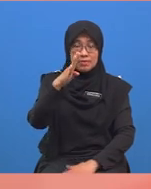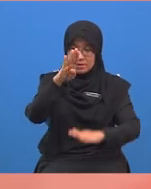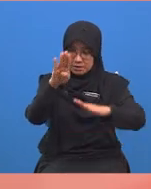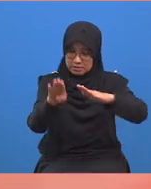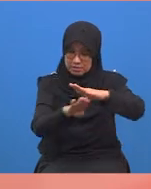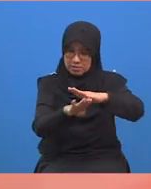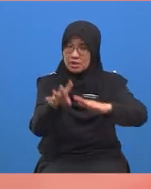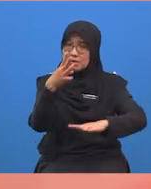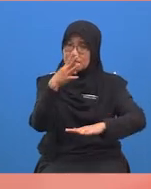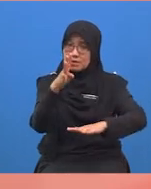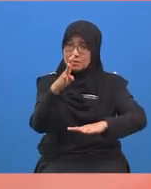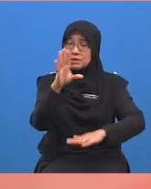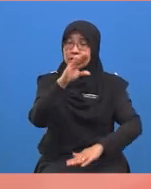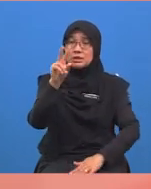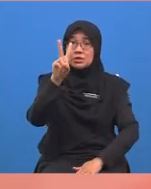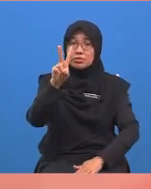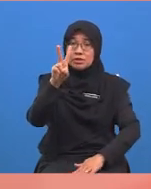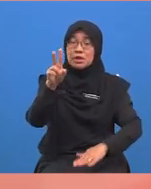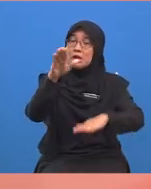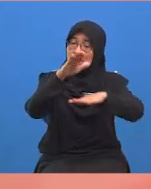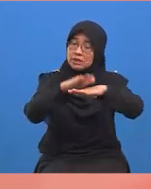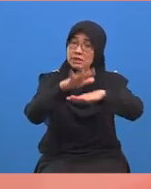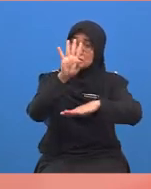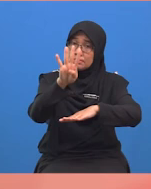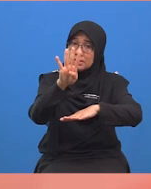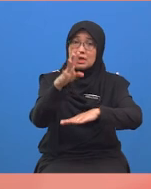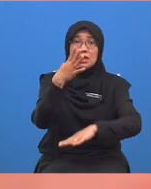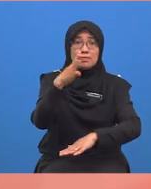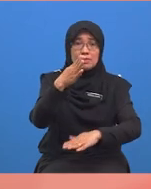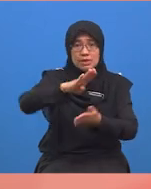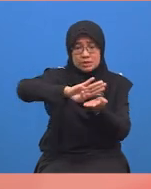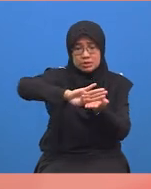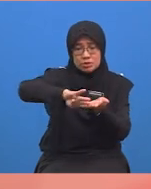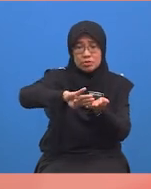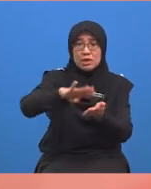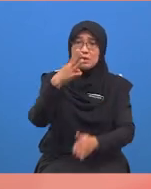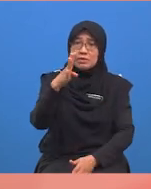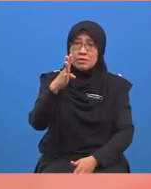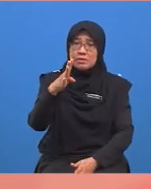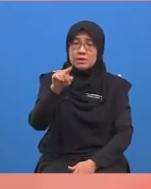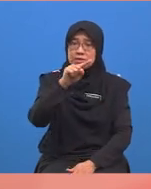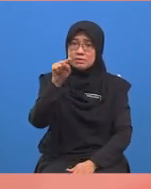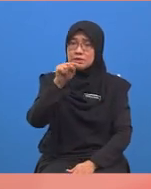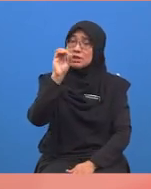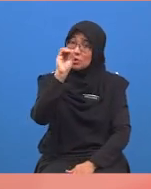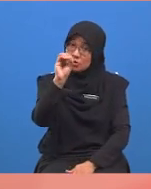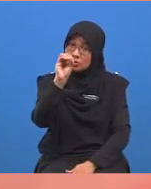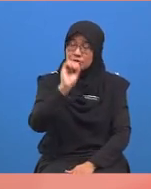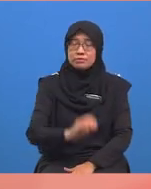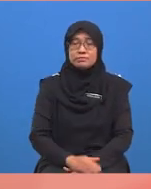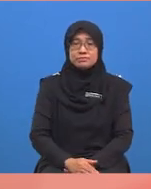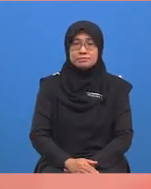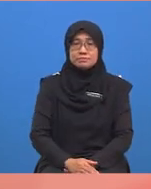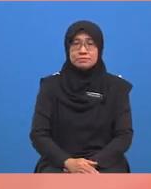di atas empat. Empat belas tolak empat belas dan bakinya sifar. Maka jawapannya